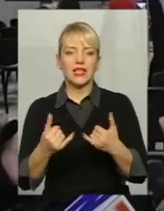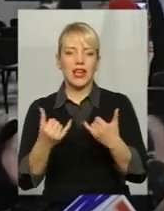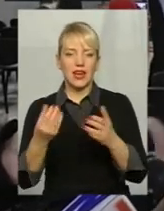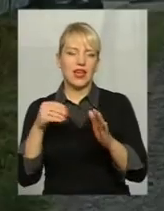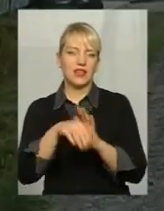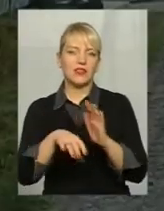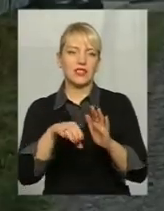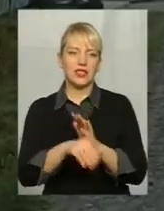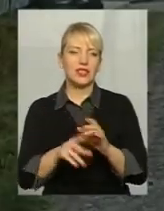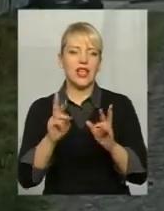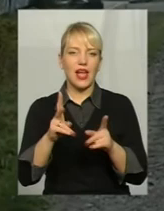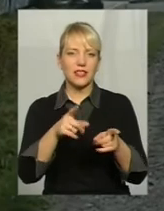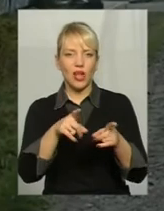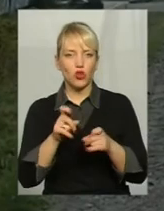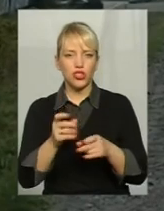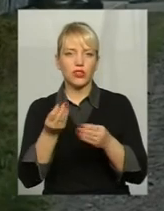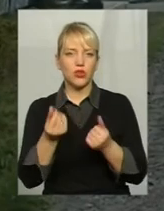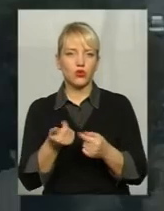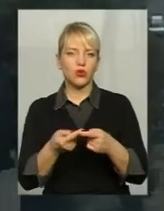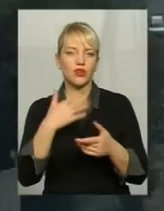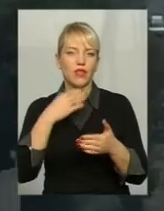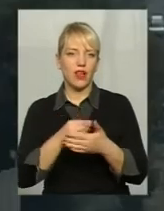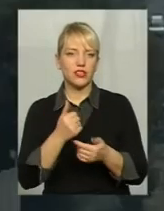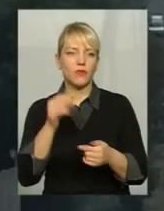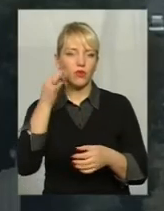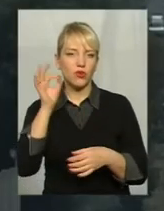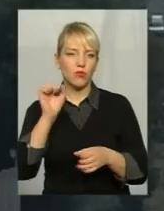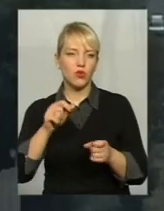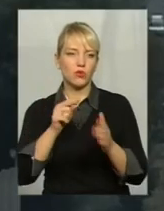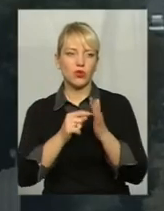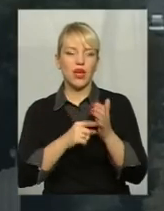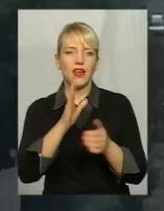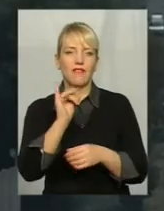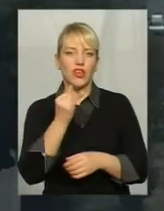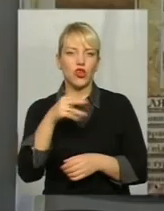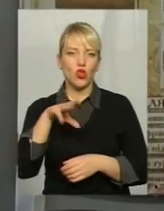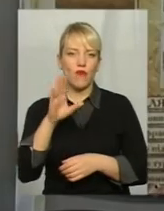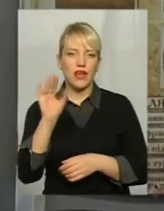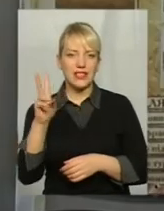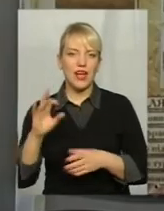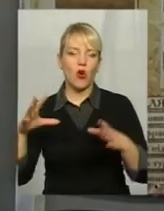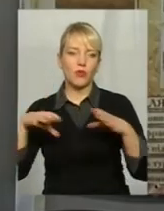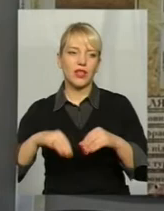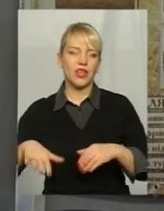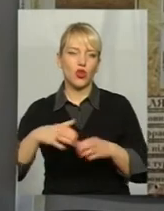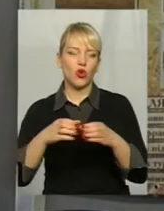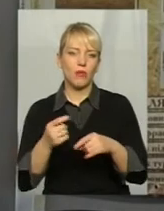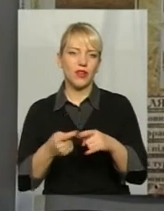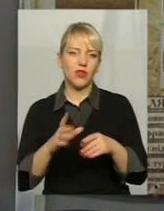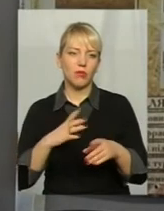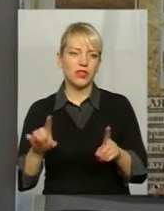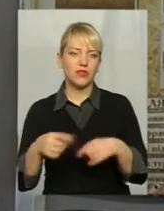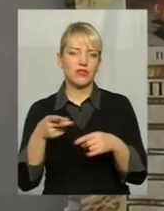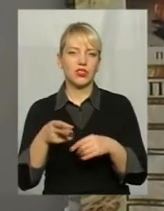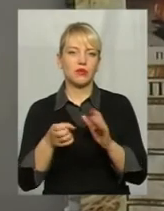інвестицій не буває Як залучити гроші власним досвідом, може поділитися Війтовецька об'єднана тергромада Вона була створена у 2015